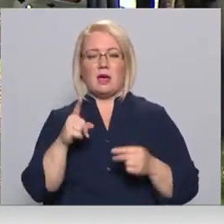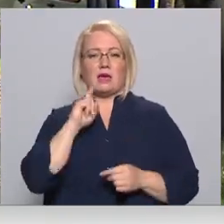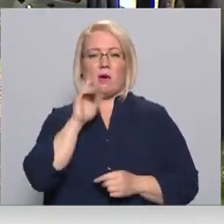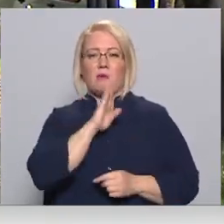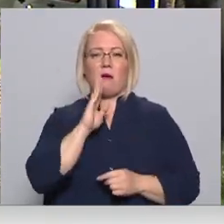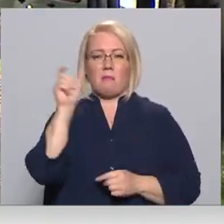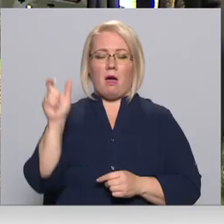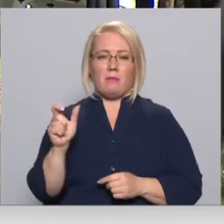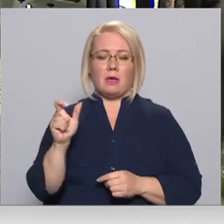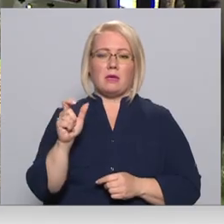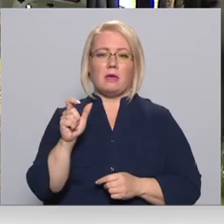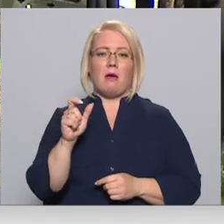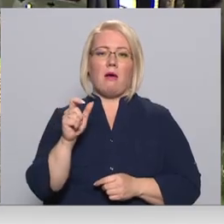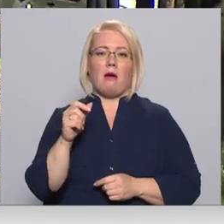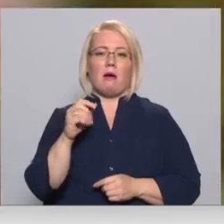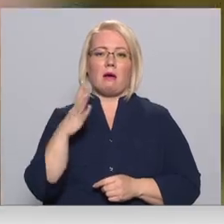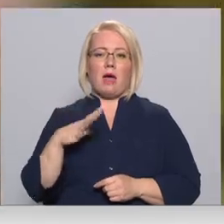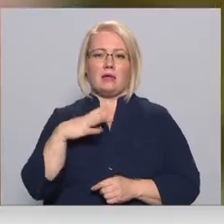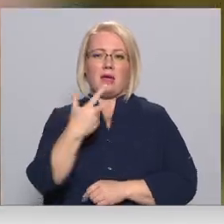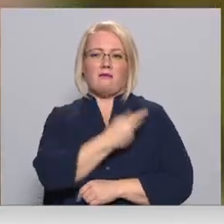vakcīnu gaidīja ar nepacietību.